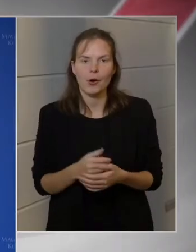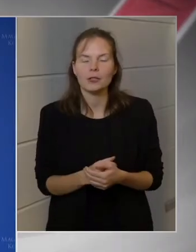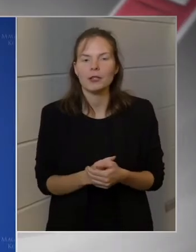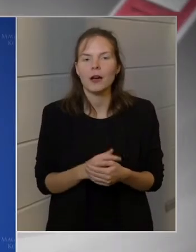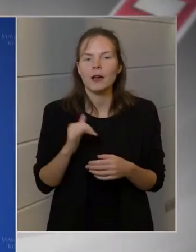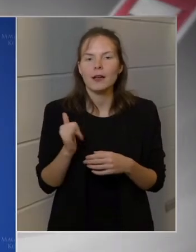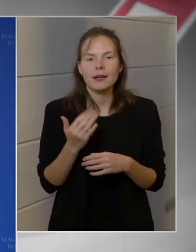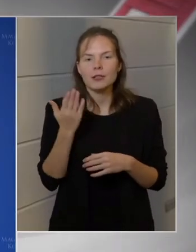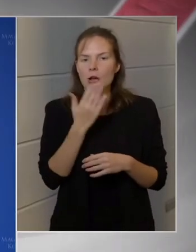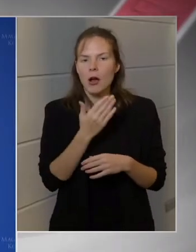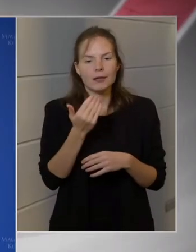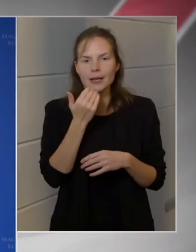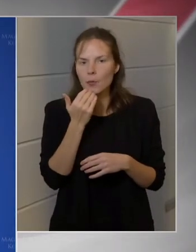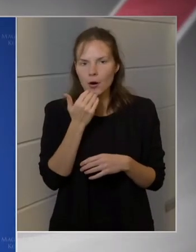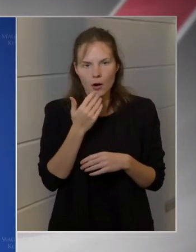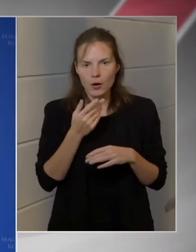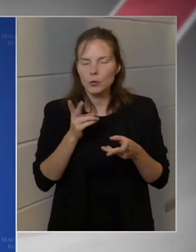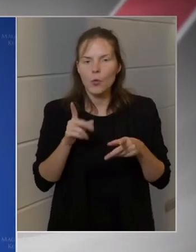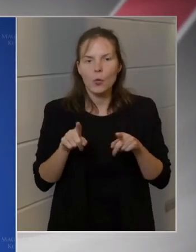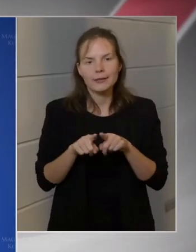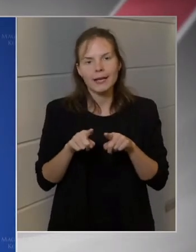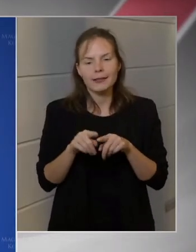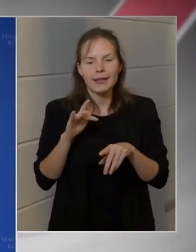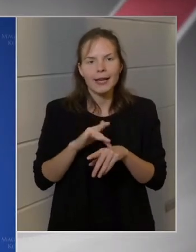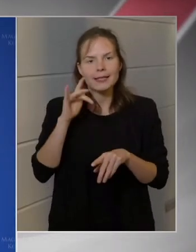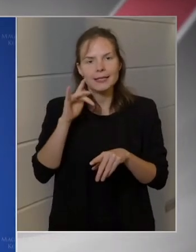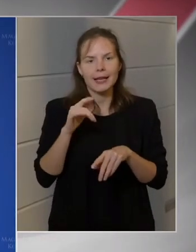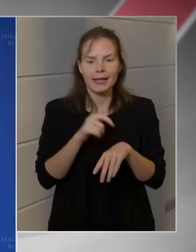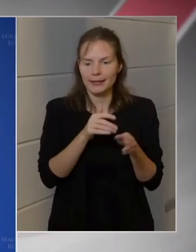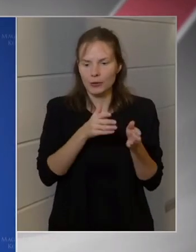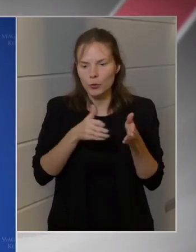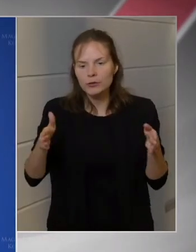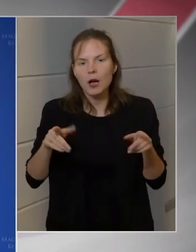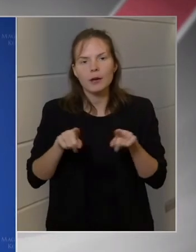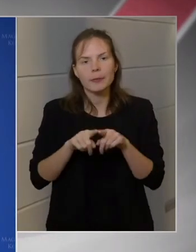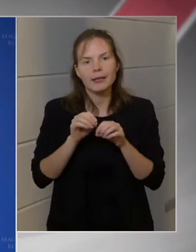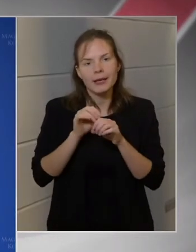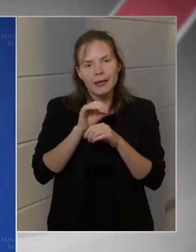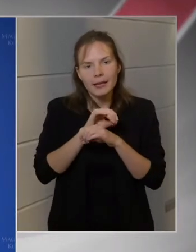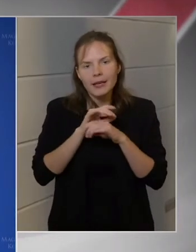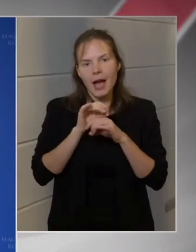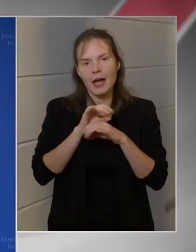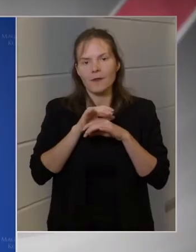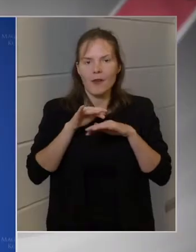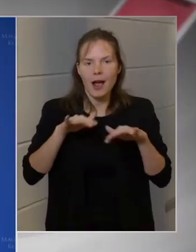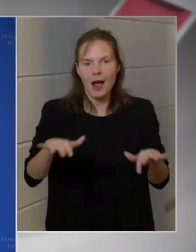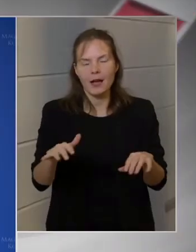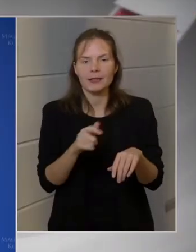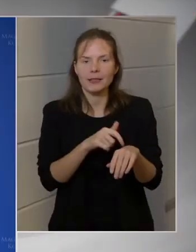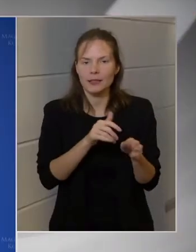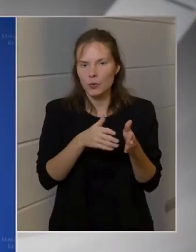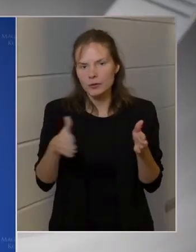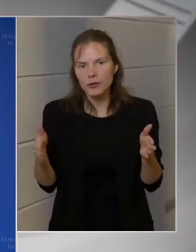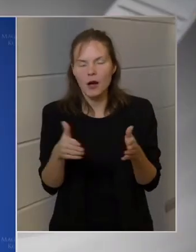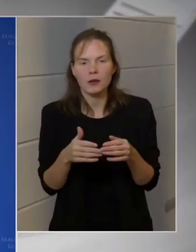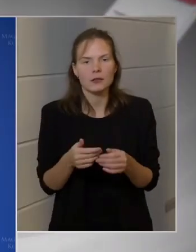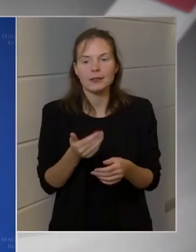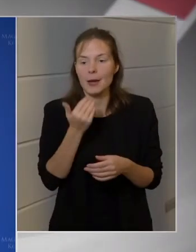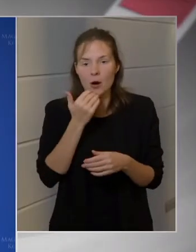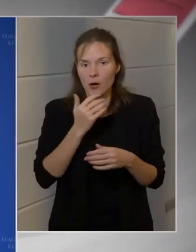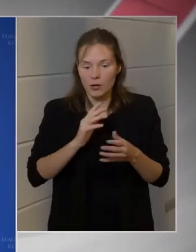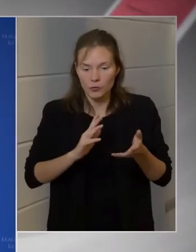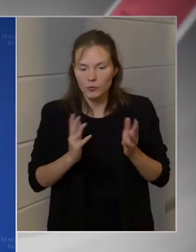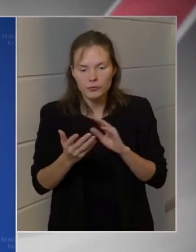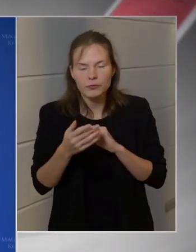érzékeny időszakban a járvány időszakában és a gazdasági újraindítás időszakában destabilizálni Európát,